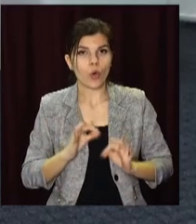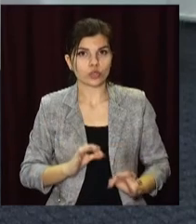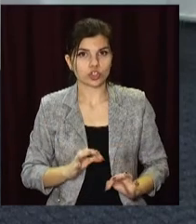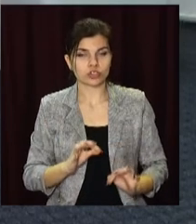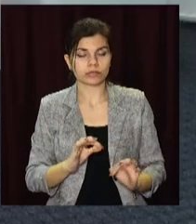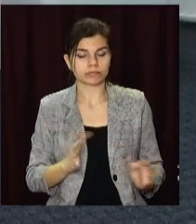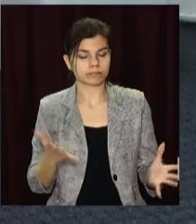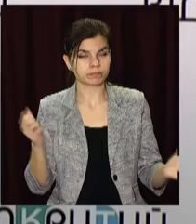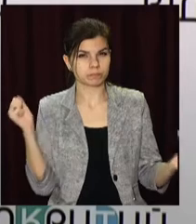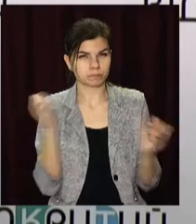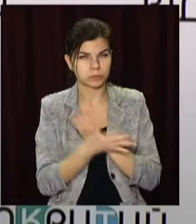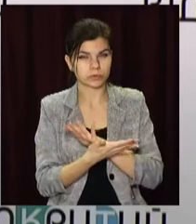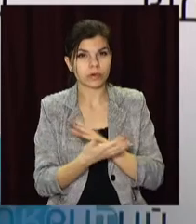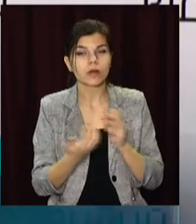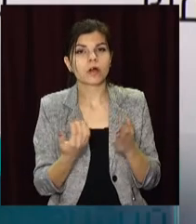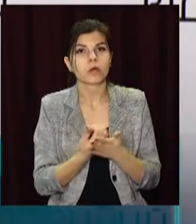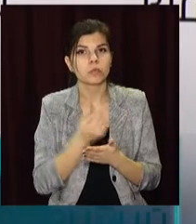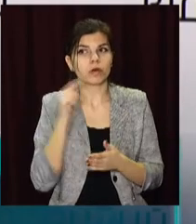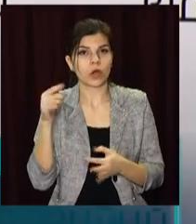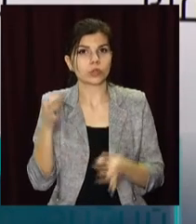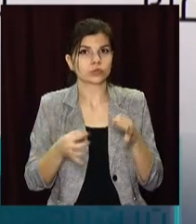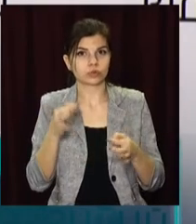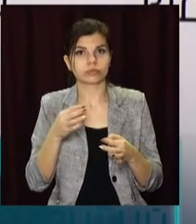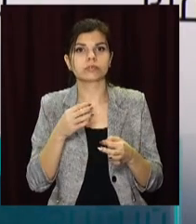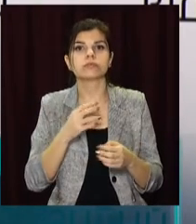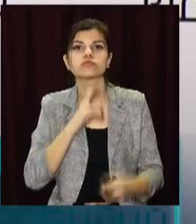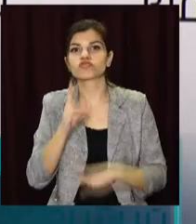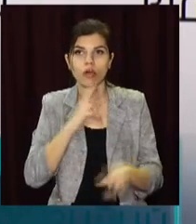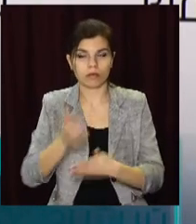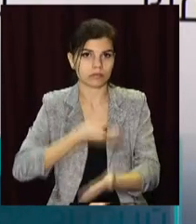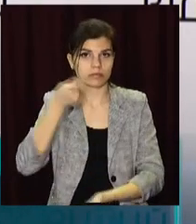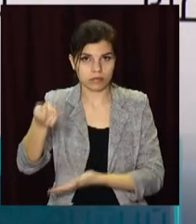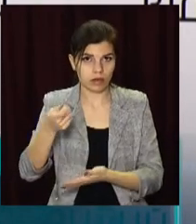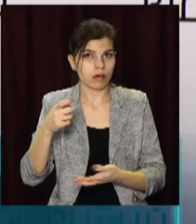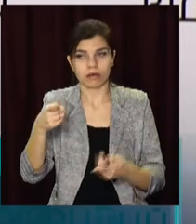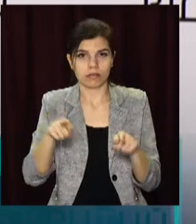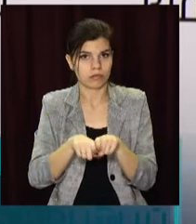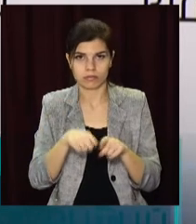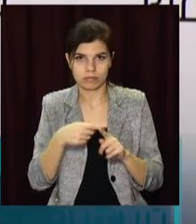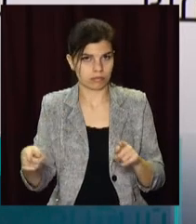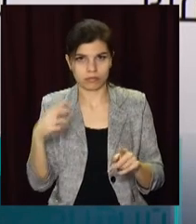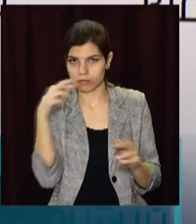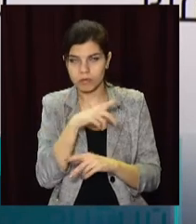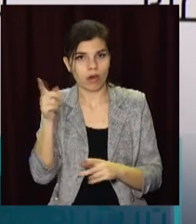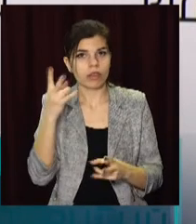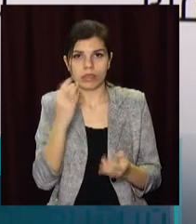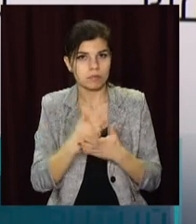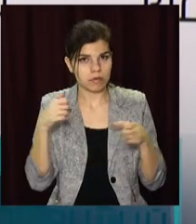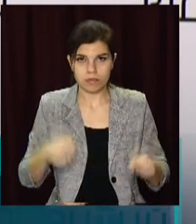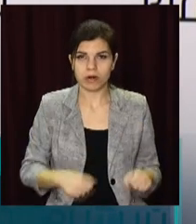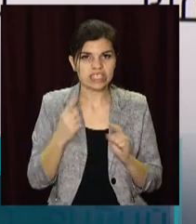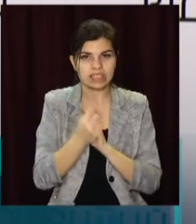Цим і скористалися в суді. Ухвалюючи оскаржувану постанову, Кабінет міністрів діяв поза межами своїх повноважень,